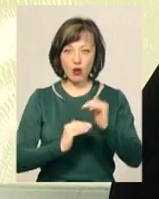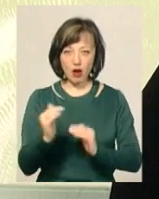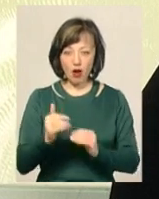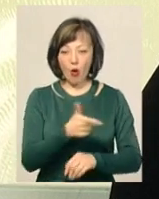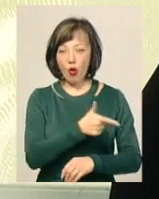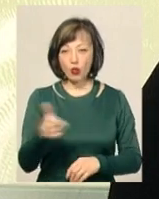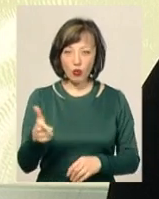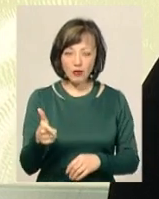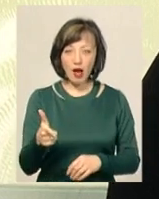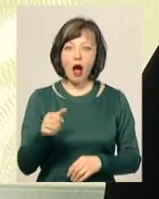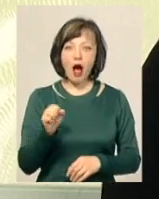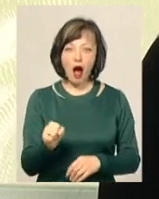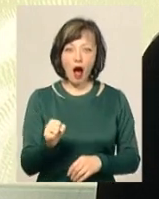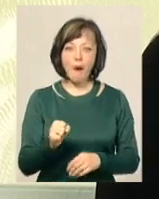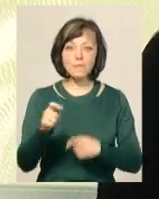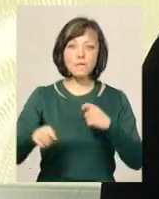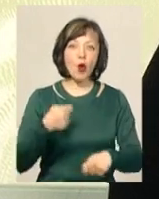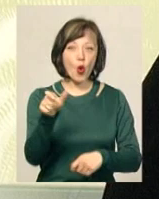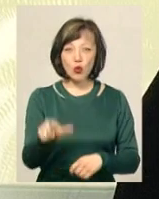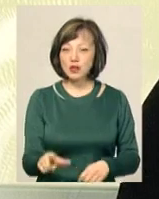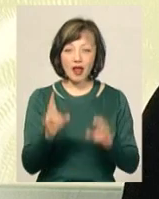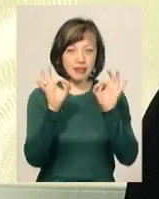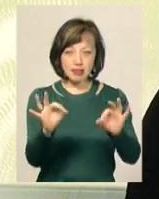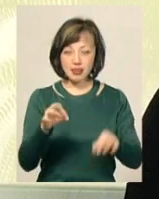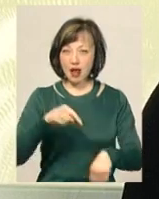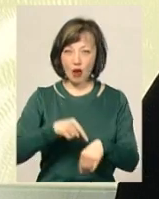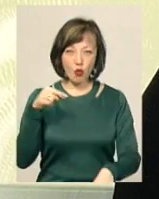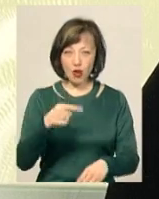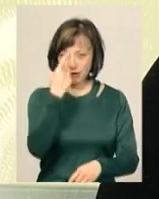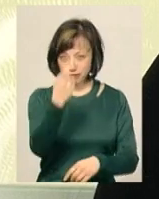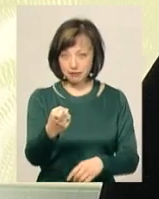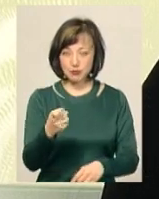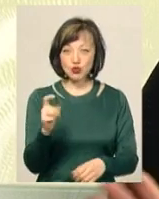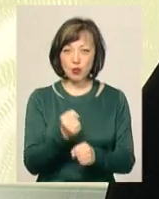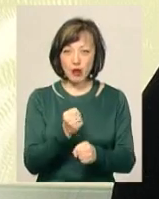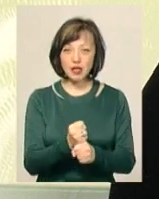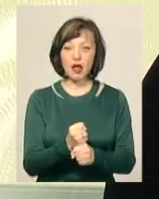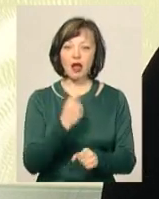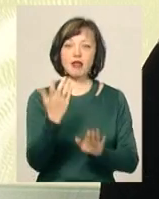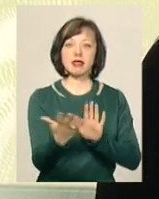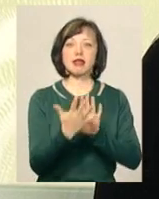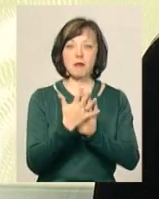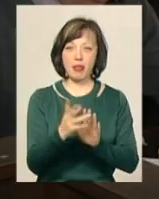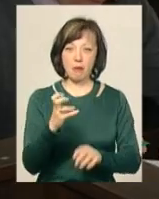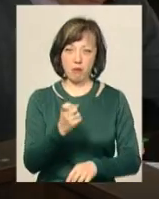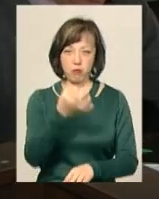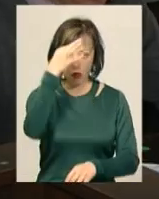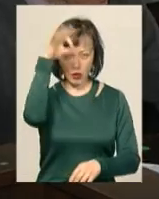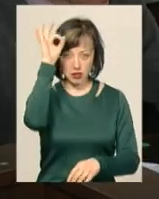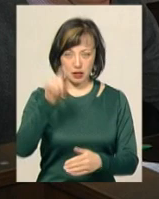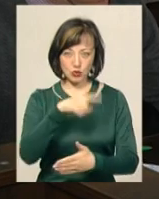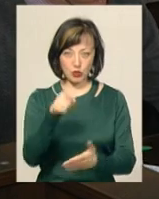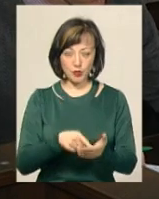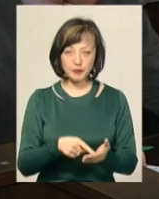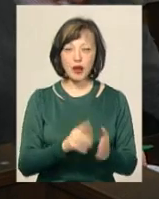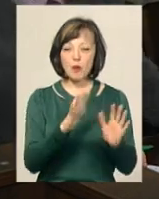готовності, а правопорушник не реагує на вказінки щось зробити і здійснює рух у напрямку поліцейського. Після подій у